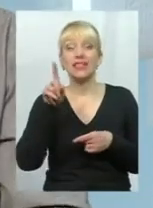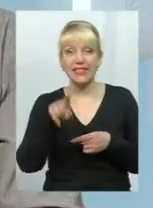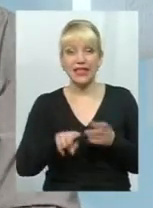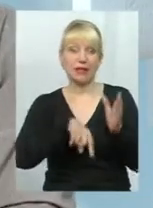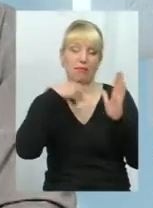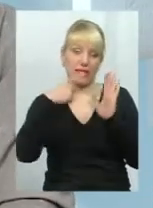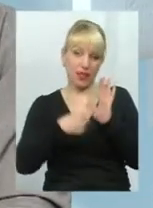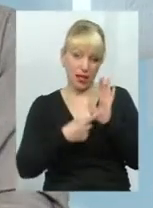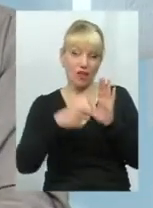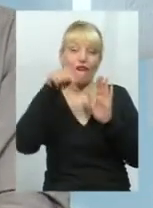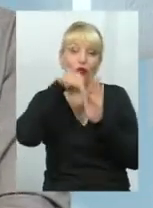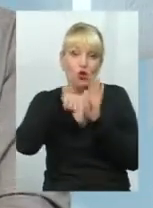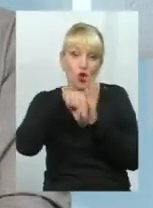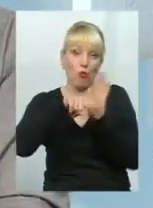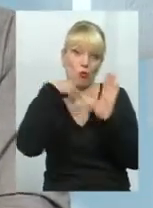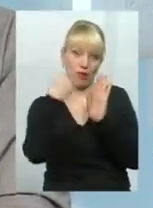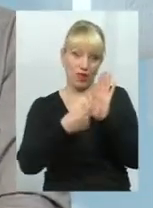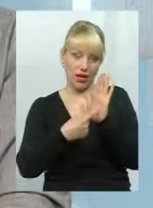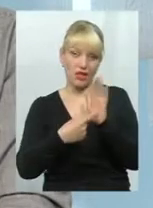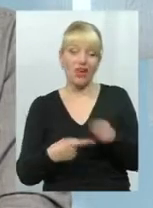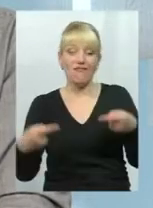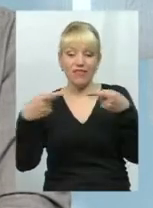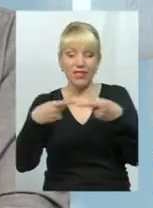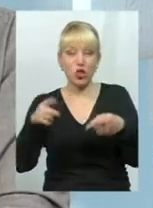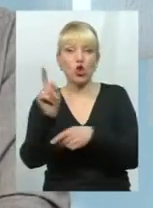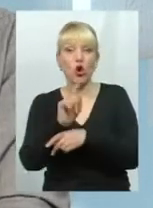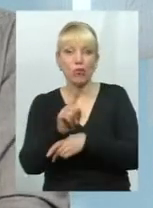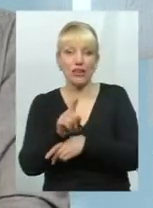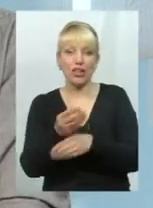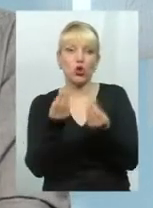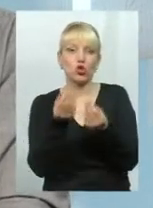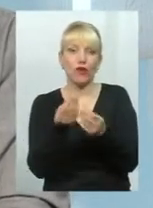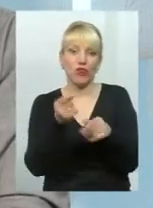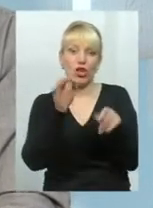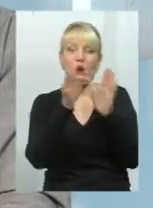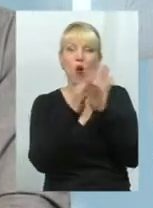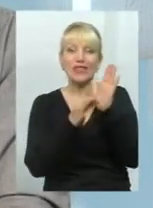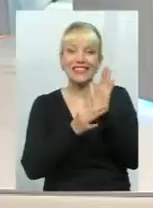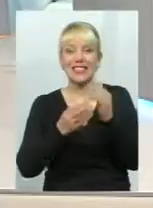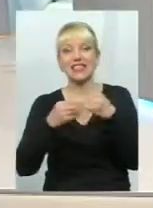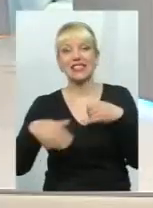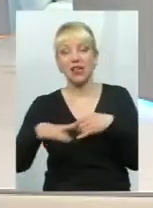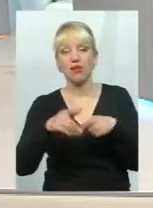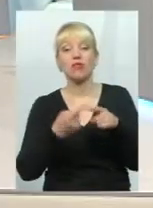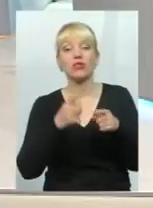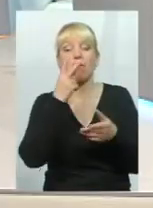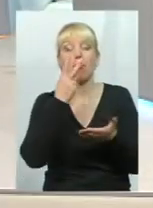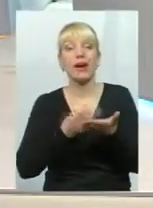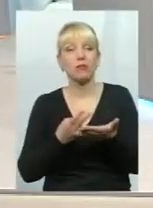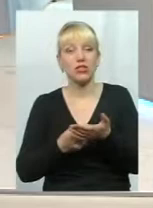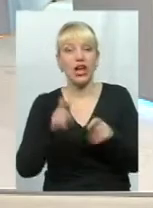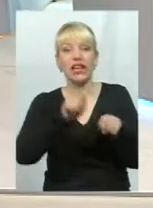цьому питанні визначення нормативно-грошової оцінки землі, якраз воно і передбачає